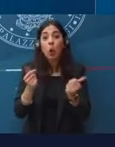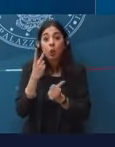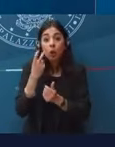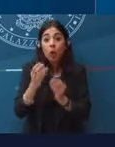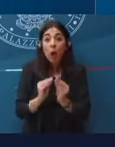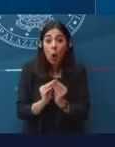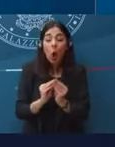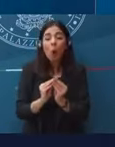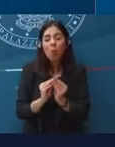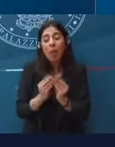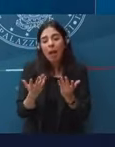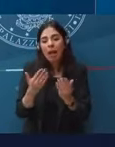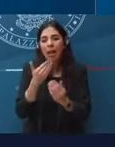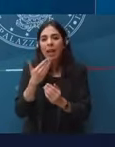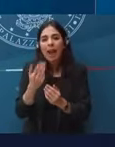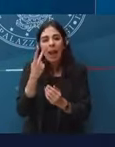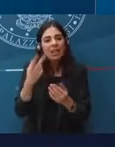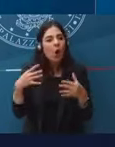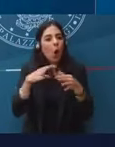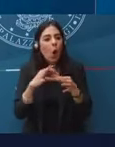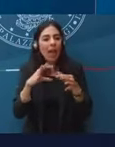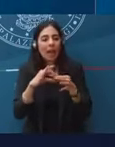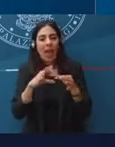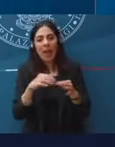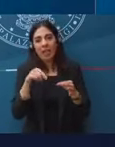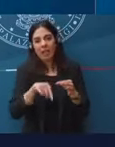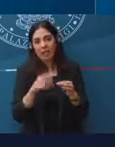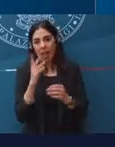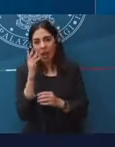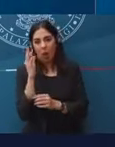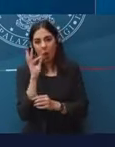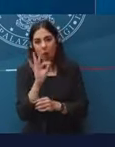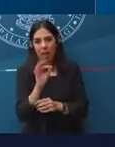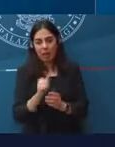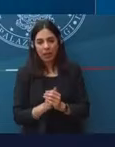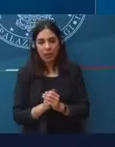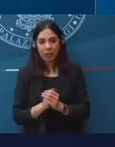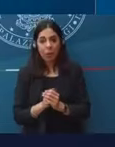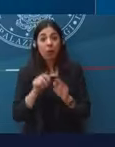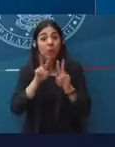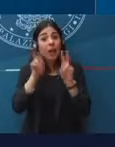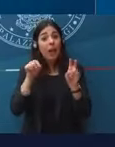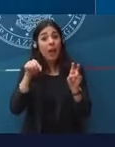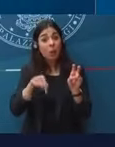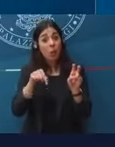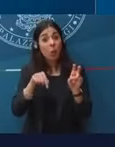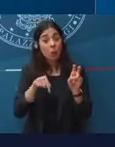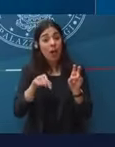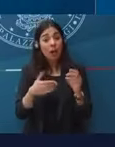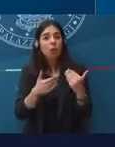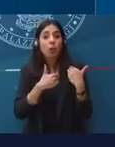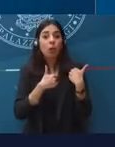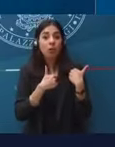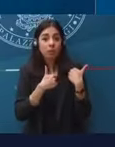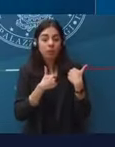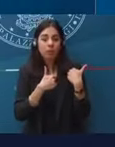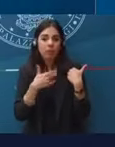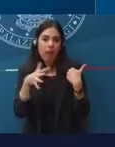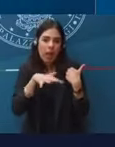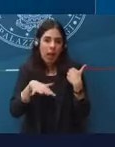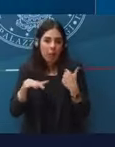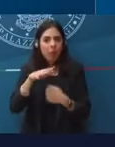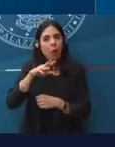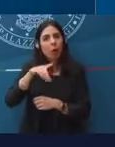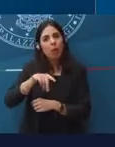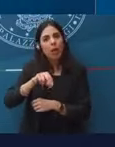più sono coerenti con questo obiettivo. Di questo tema si occupa, come nell'ambito del